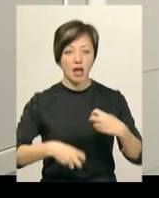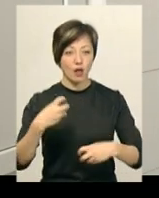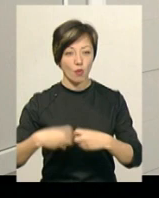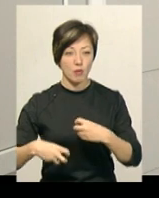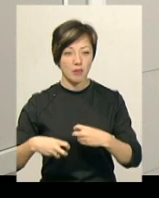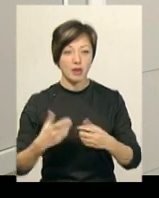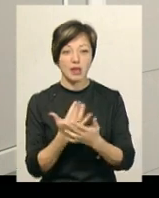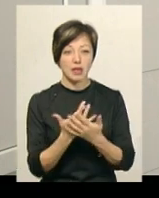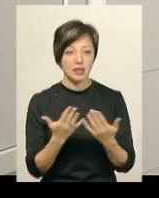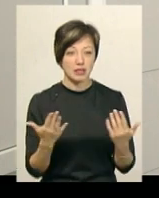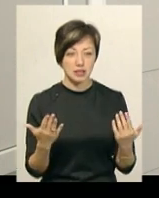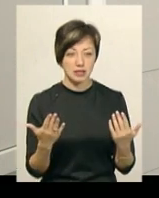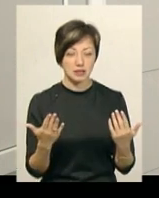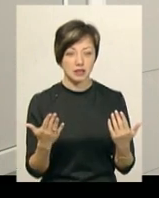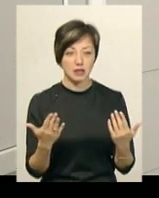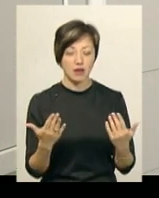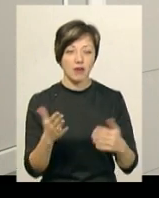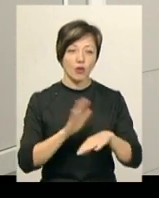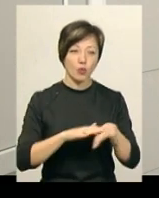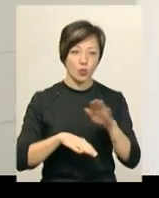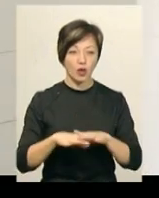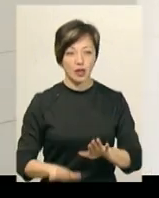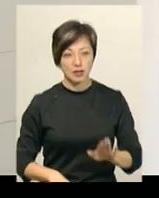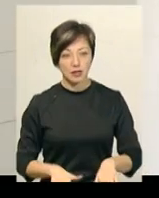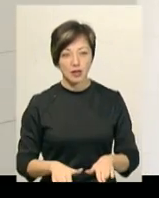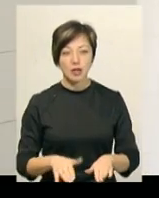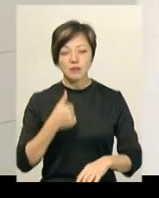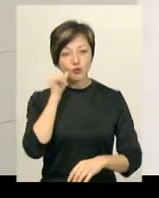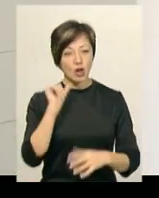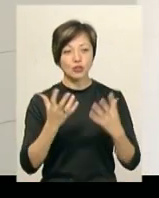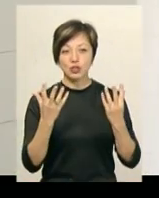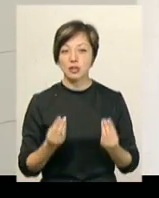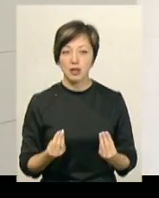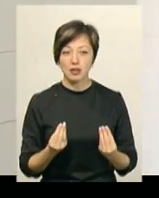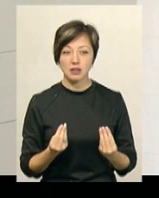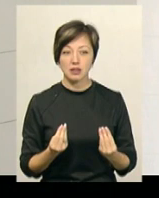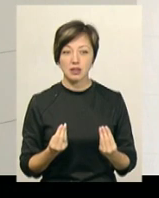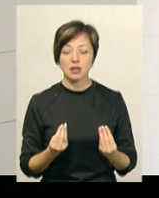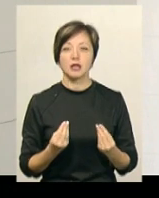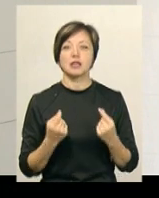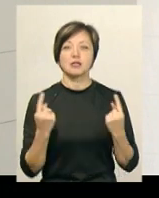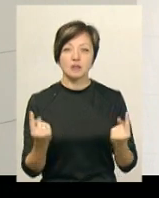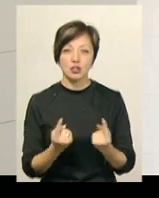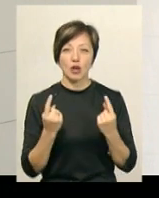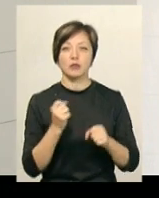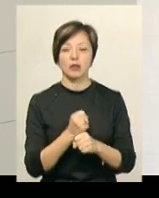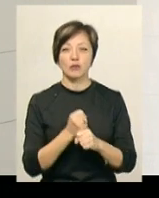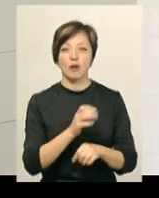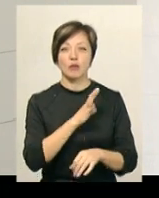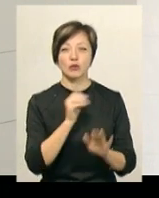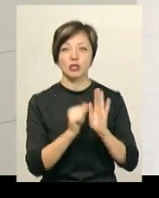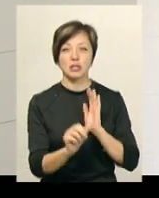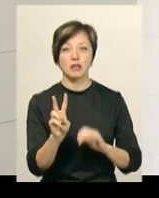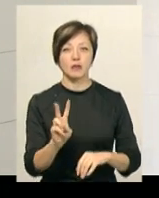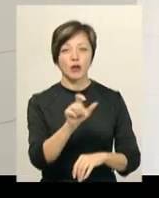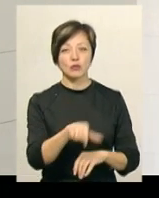різних верхньої та нижньої кінцівок. Вже за вчорашній день, звичайно, працювали, було 62